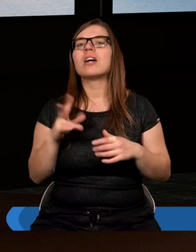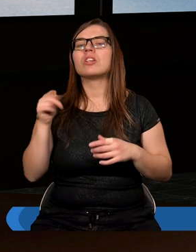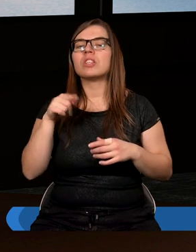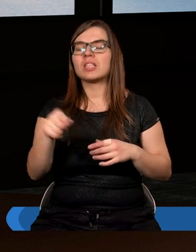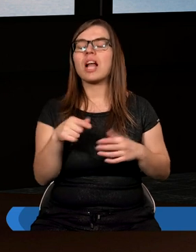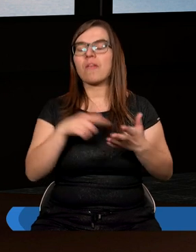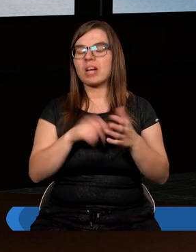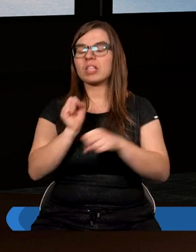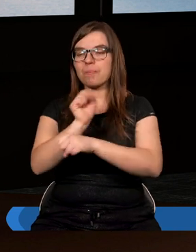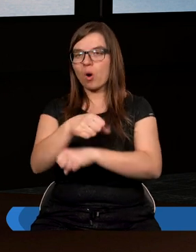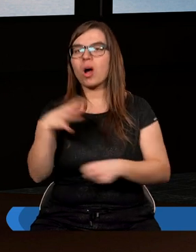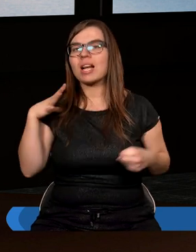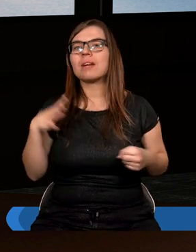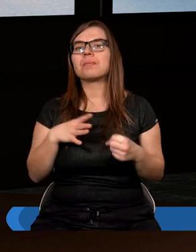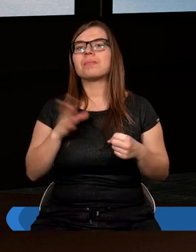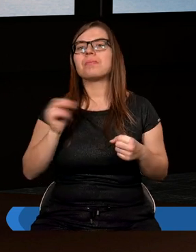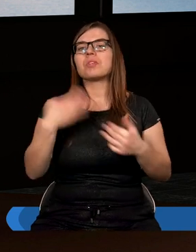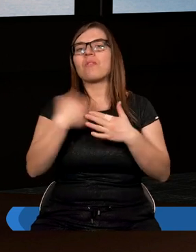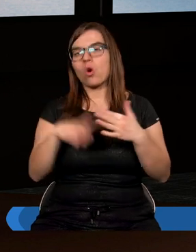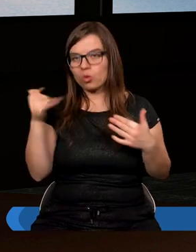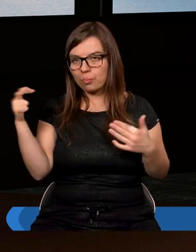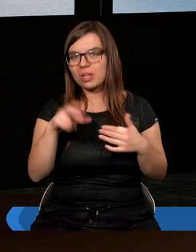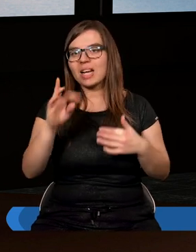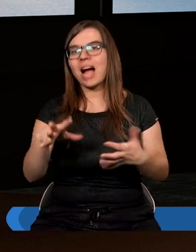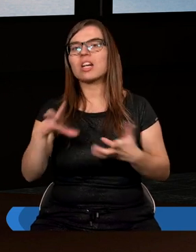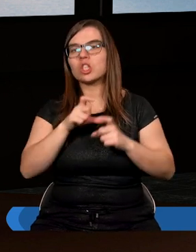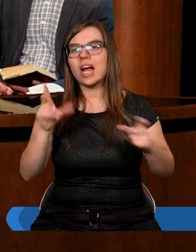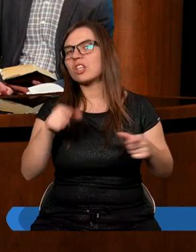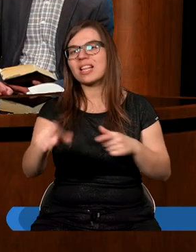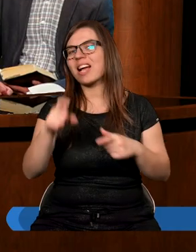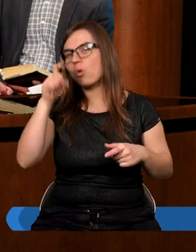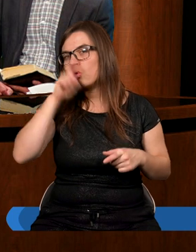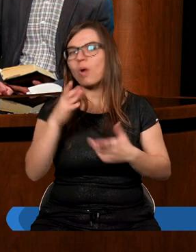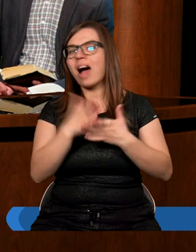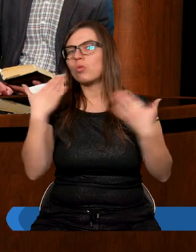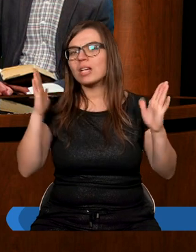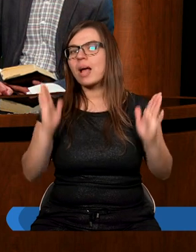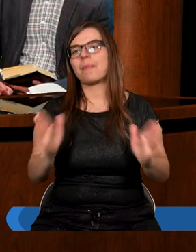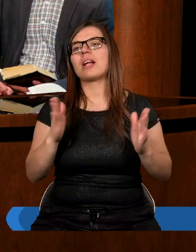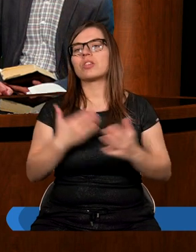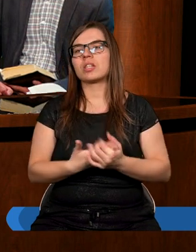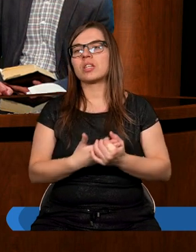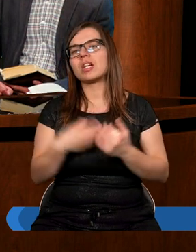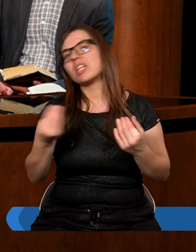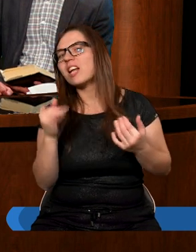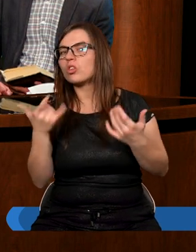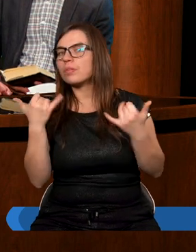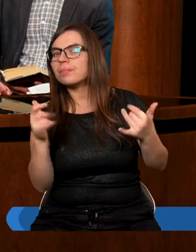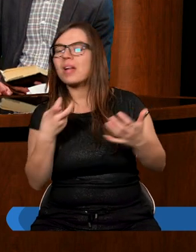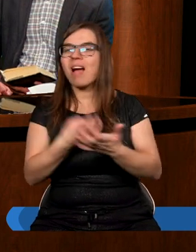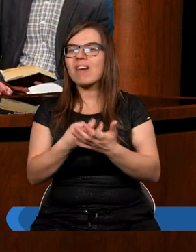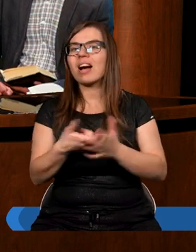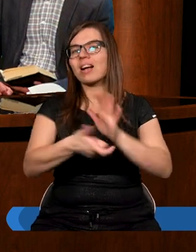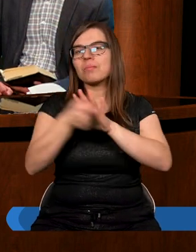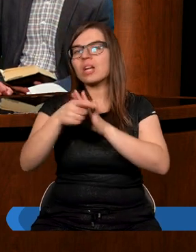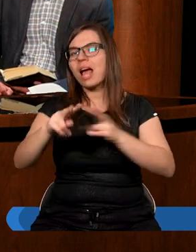pokonane, że w końcu przyjdzie taki czas, że tego zła już nie będzie. Dziękuję. Na jakie jeszcze aspekty Ewangelii zwracają te